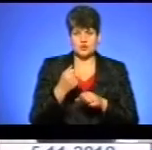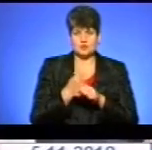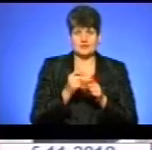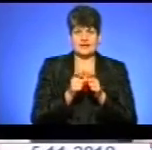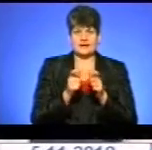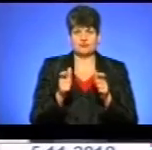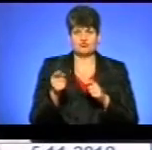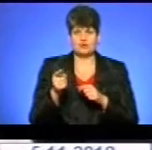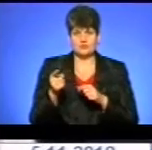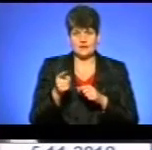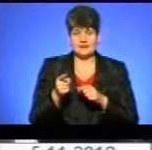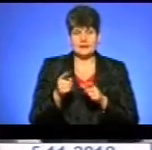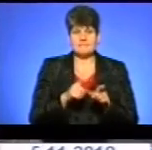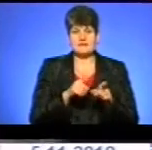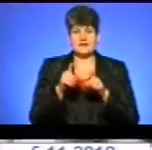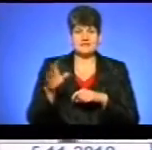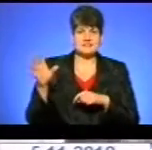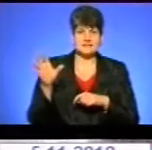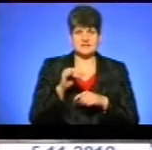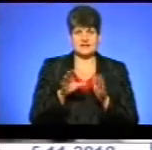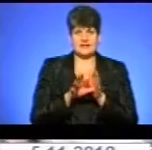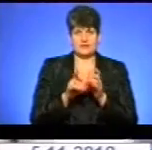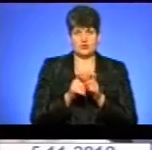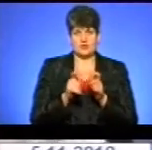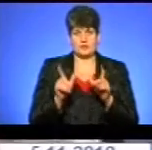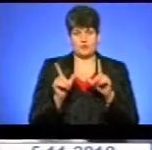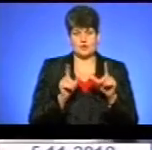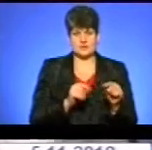картку тернополянина і перевезти всіх на електронний квиток.